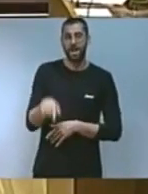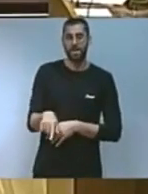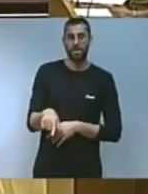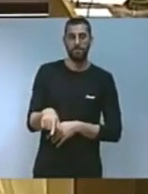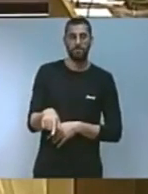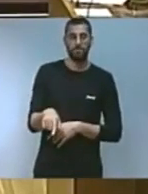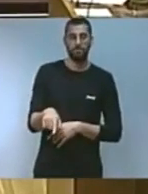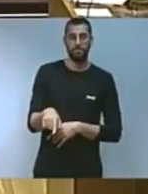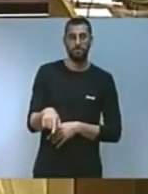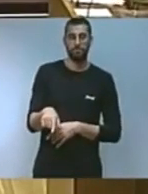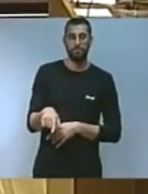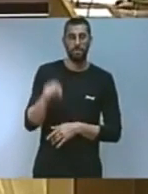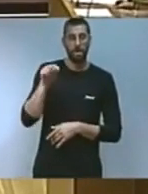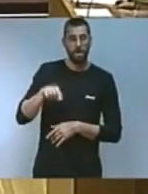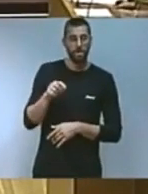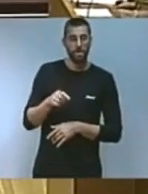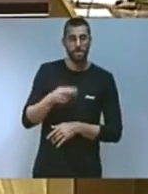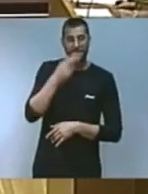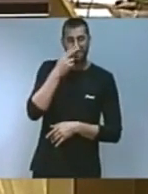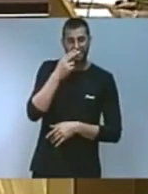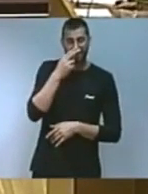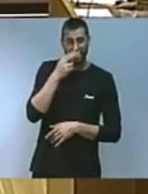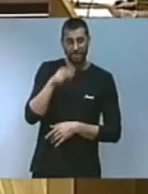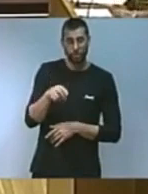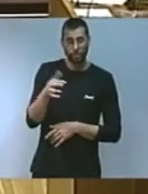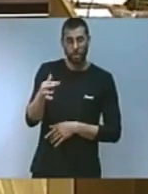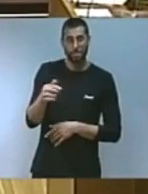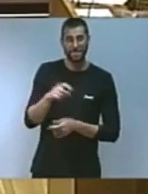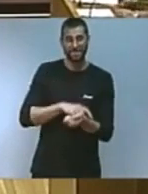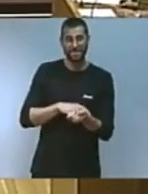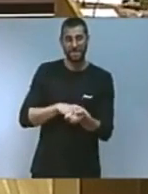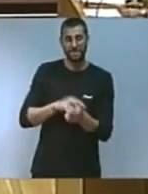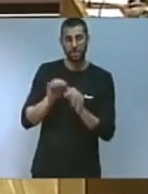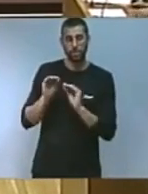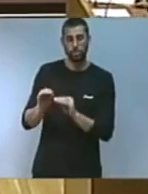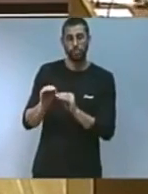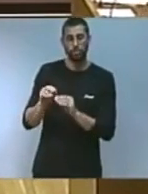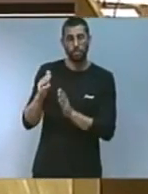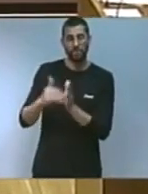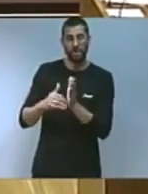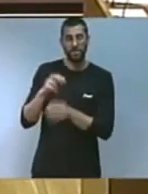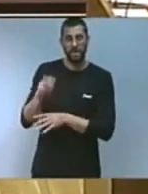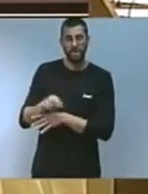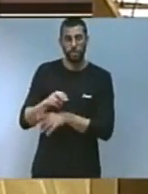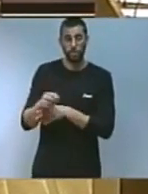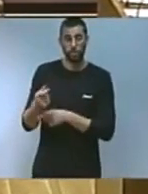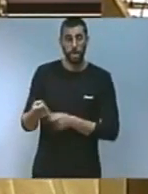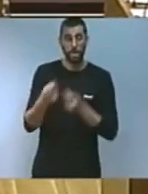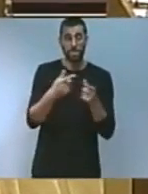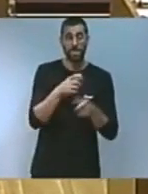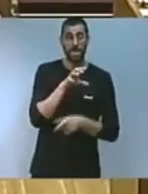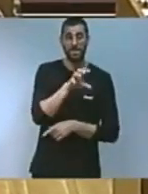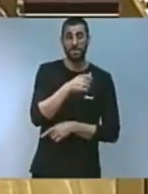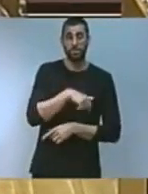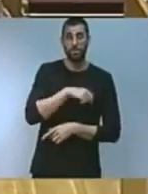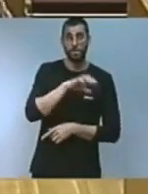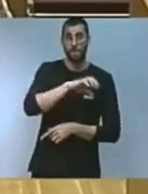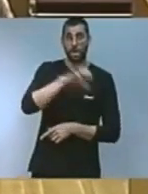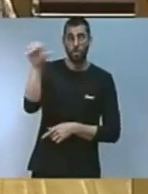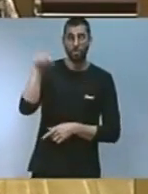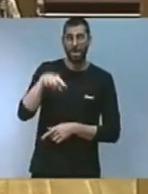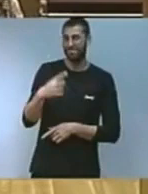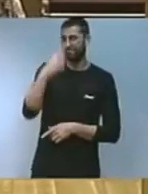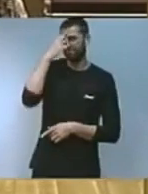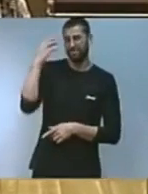fonamental la defensa dels interessos i les particularitats que aporta l'agricultura valenciana al conjunt de l'estat espanyol i la Unió Europea estem fent